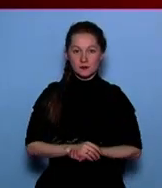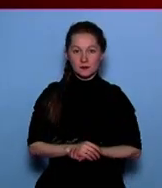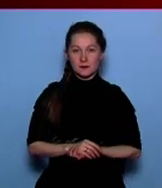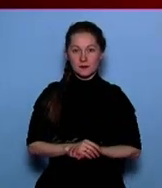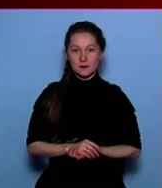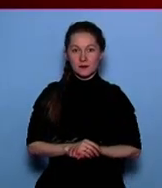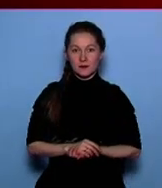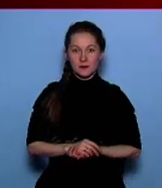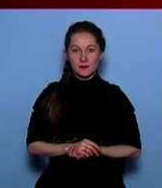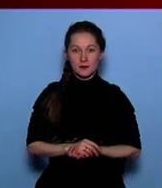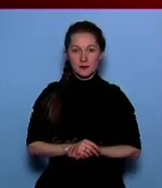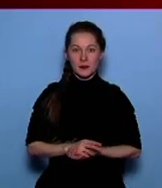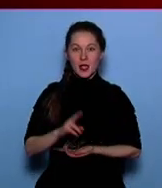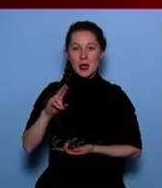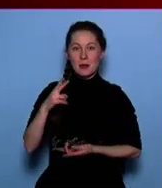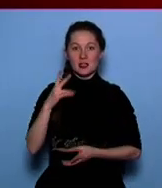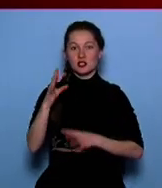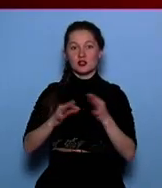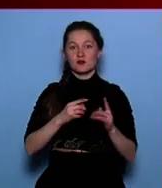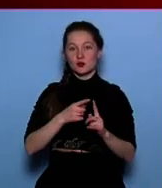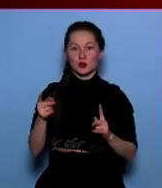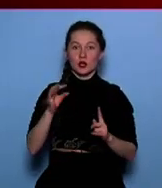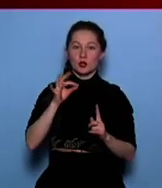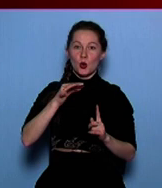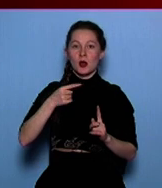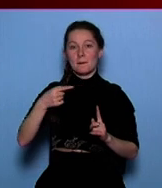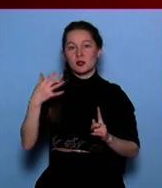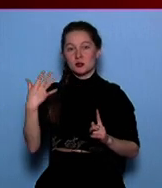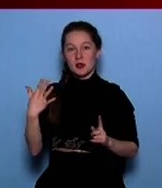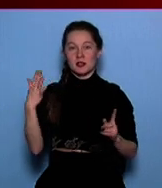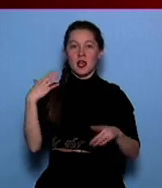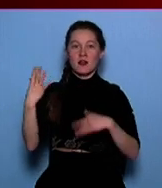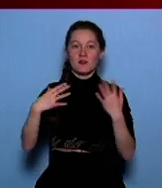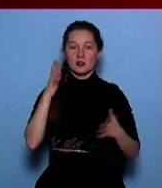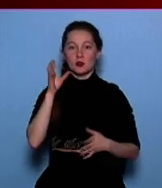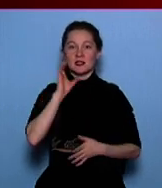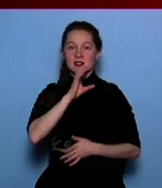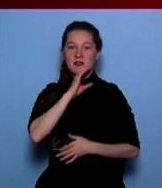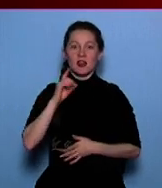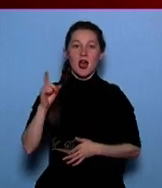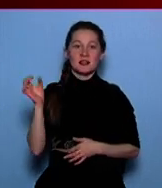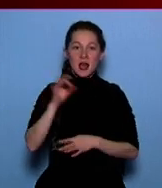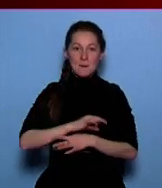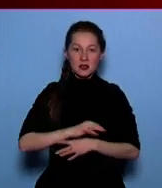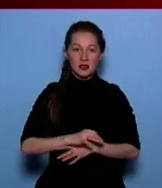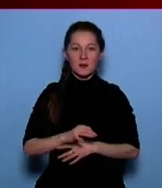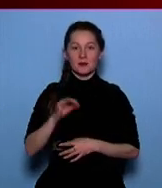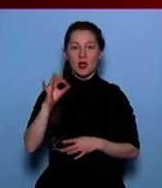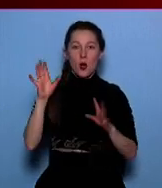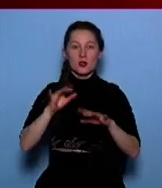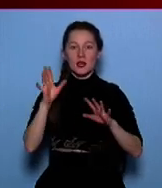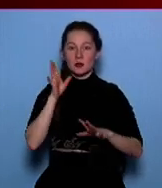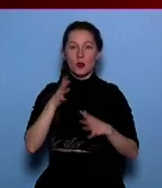В пятницу, также в течение суток 0-5, ветер поменяется на северо-западный. Осадки в пятницу будут уже небольшие. В